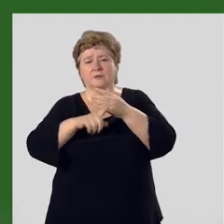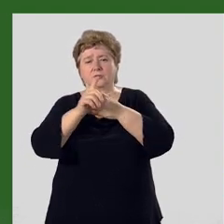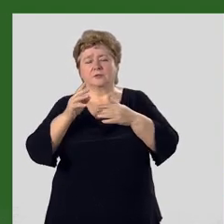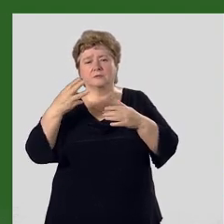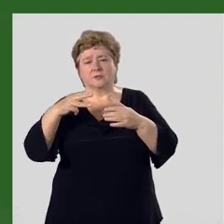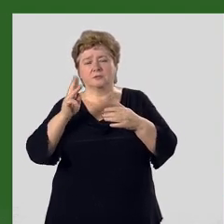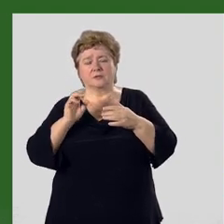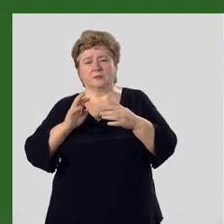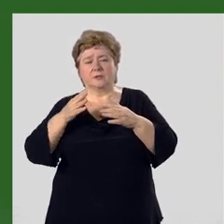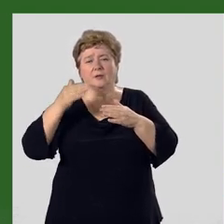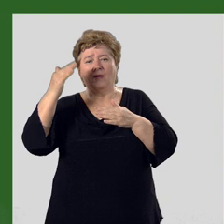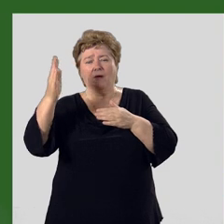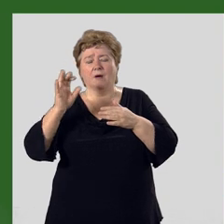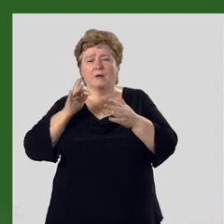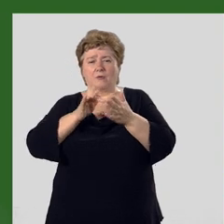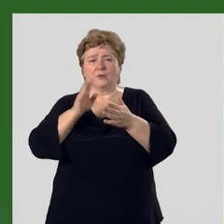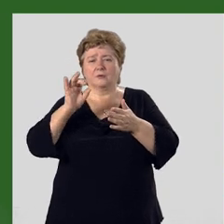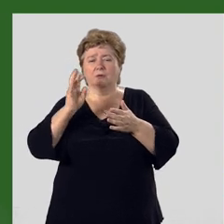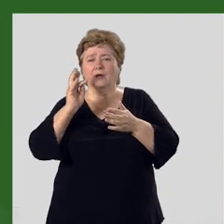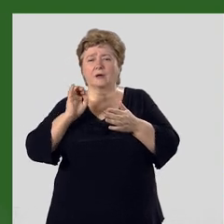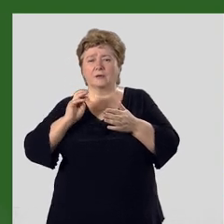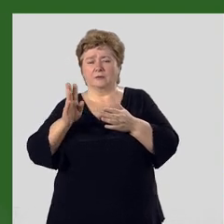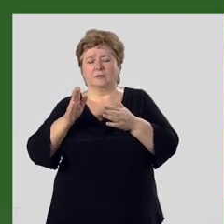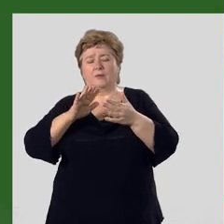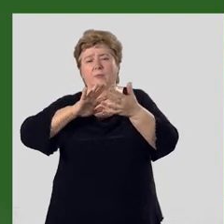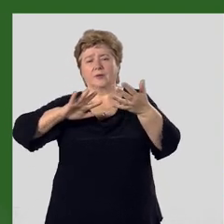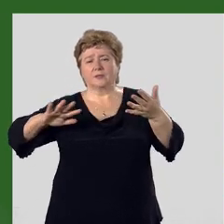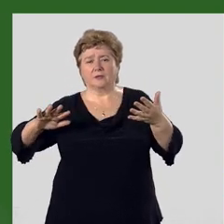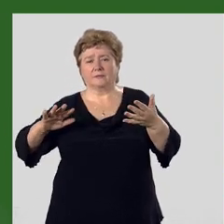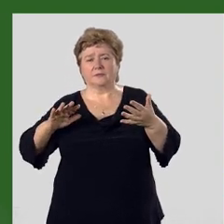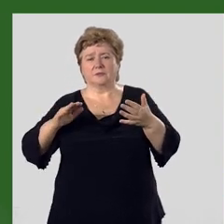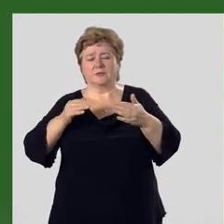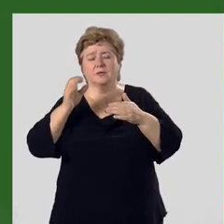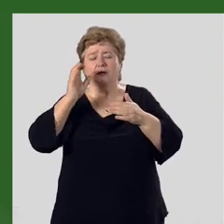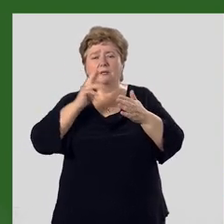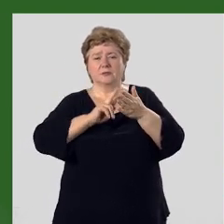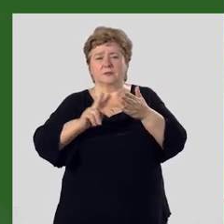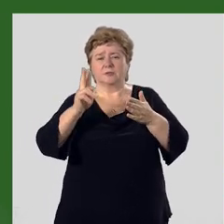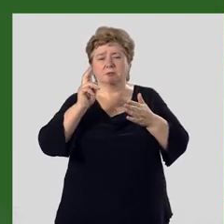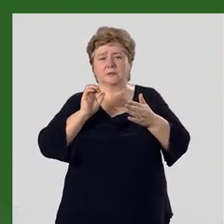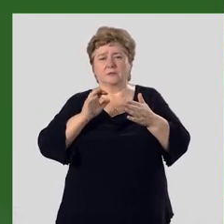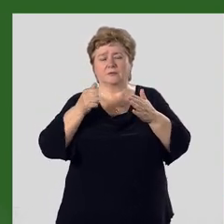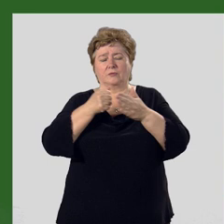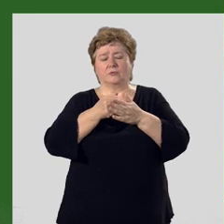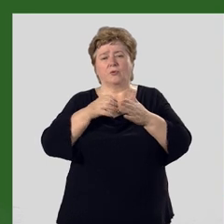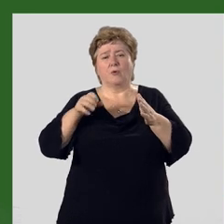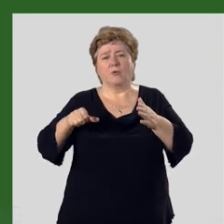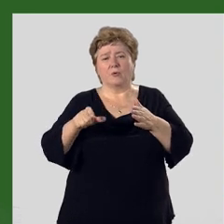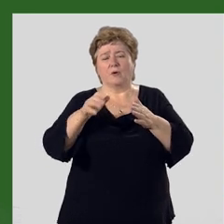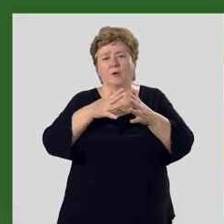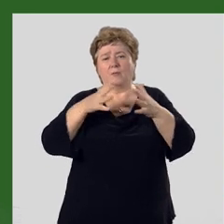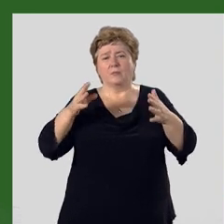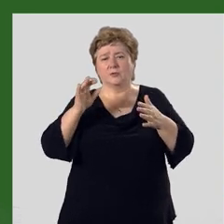километров на восток от города Нарын, протягивается на 70 километров до реки